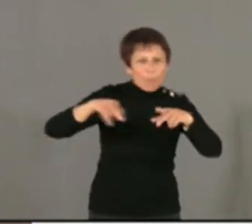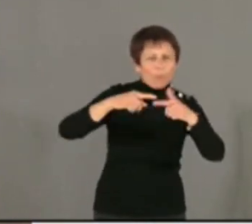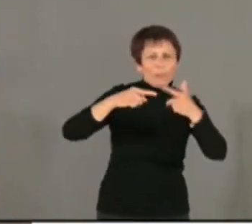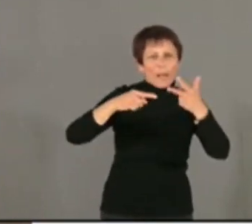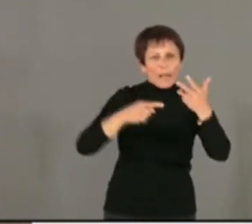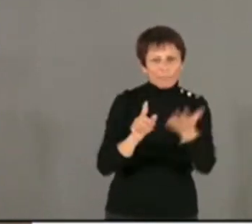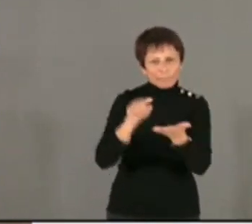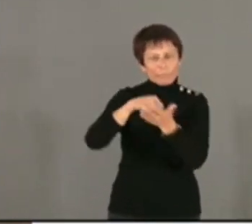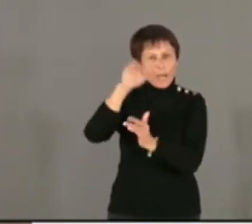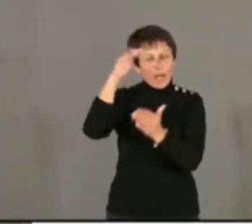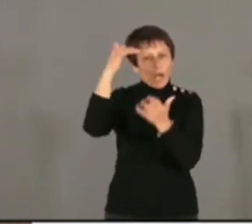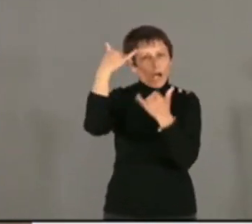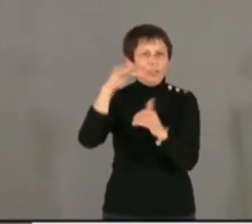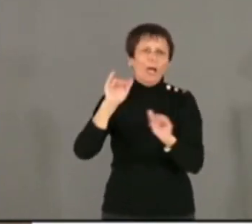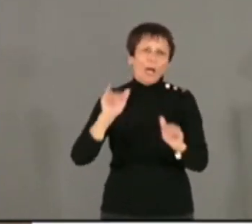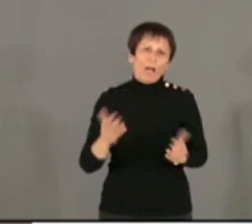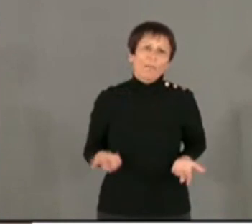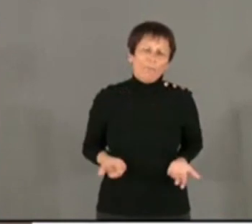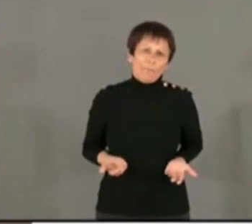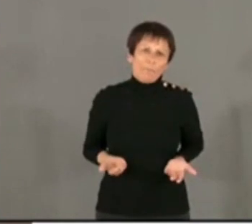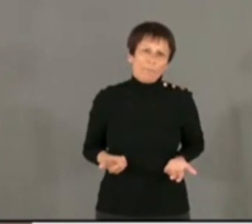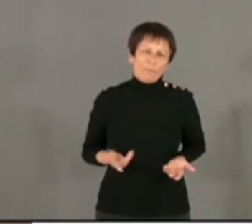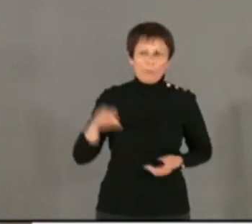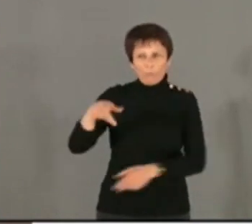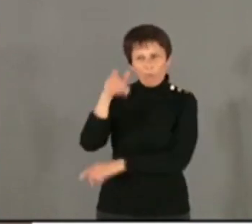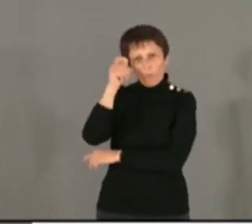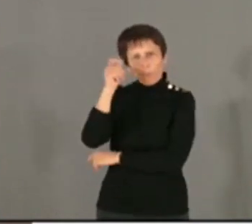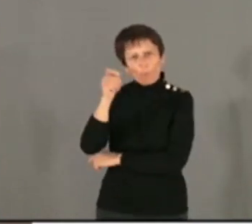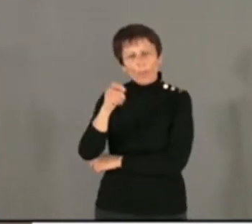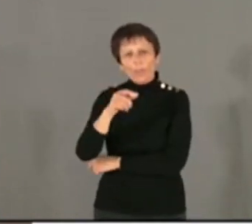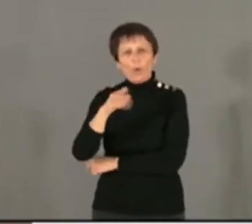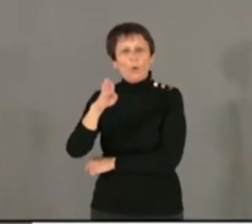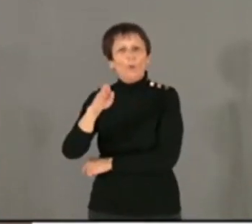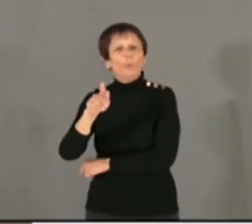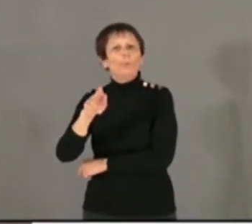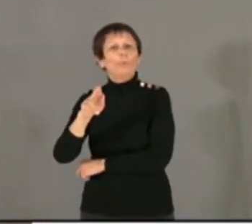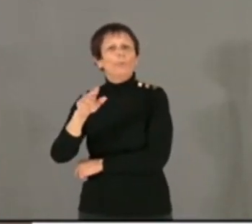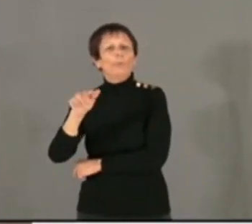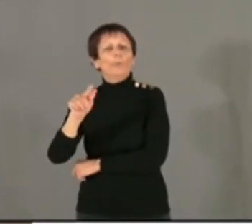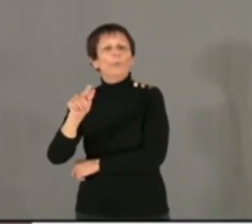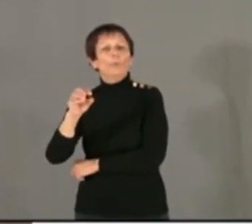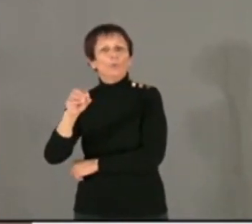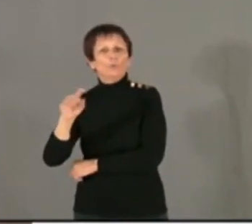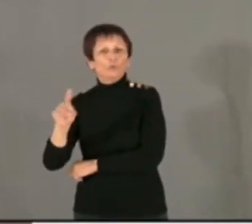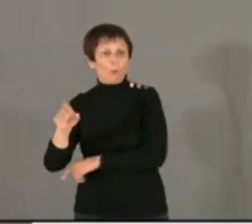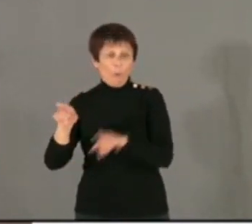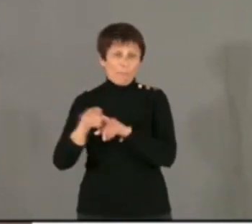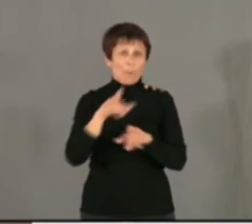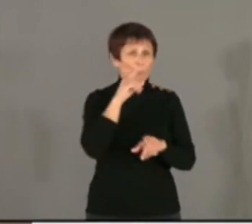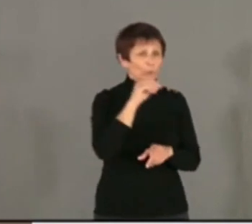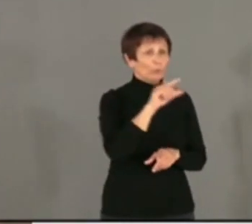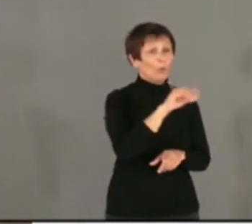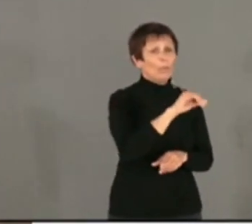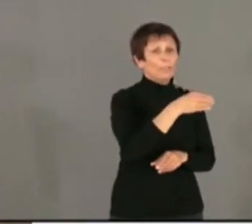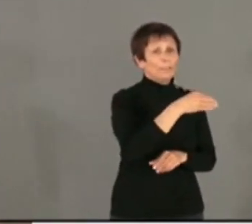Alors, il faut honorer Bujeau comme nous devons honorer Ahmed Littim. Car